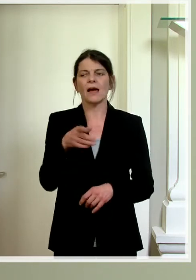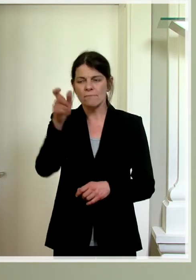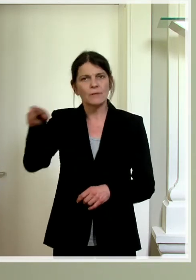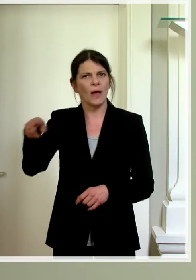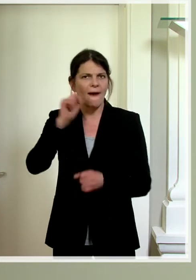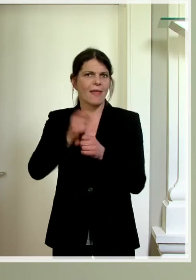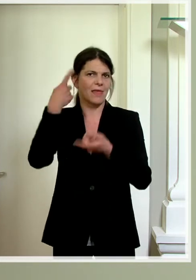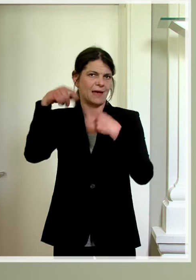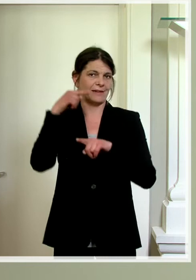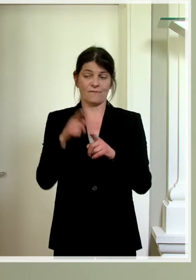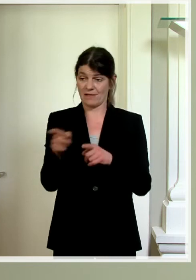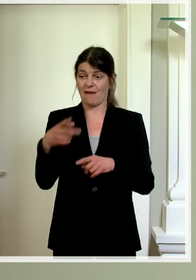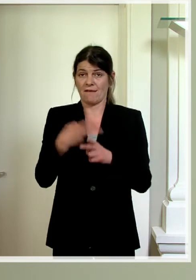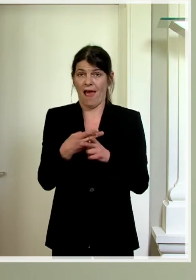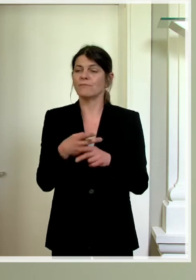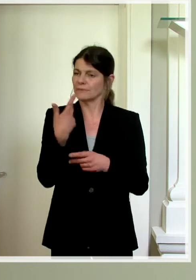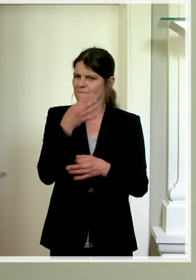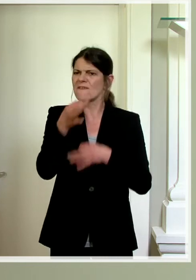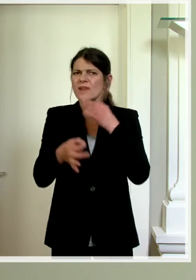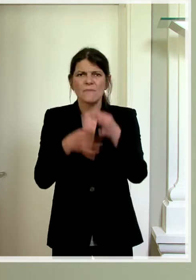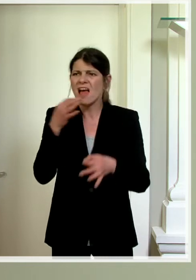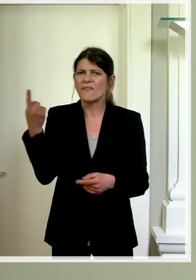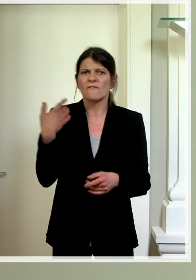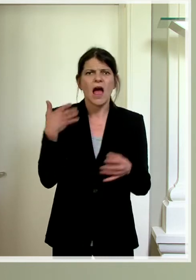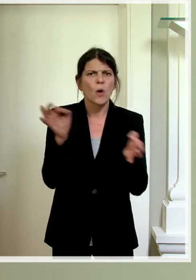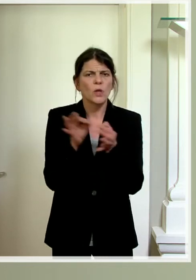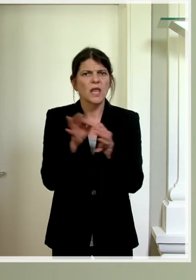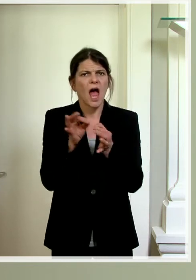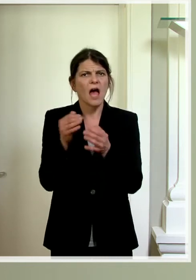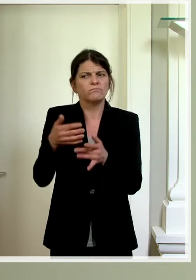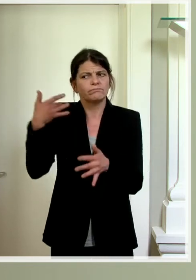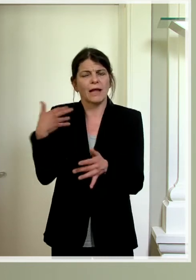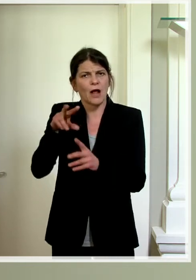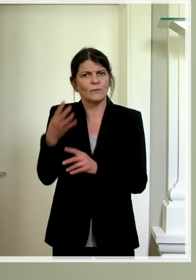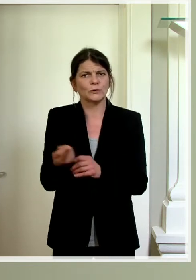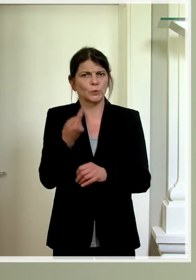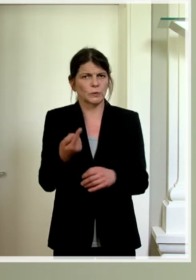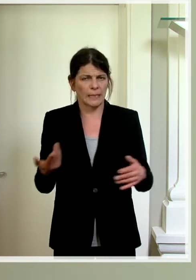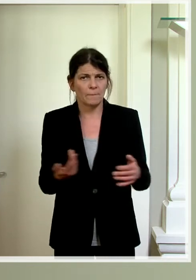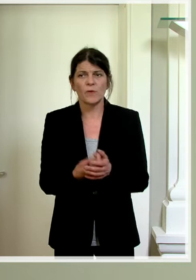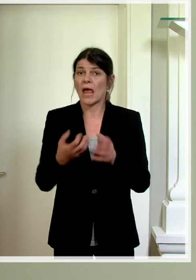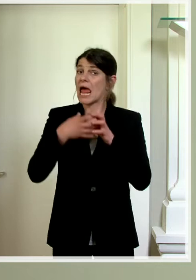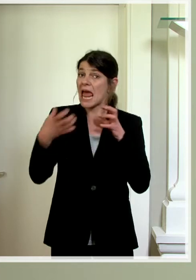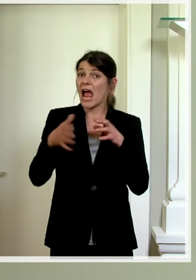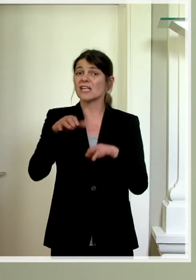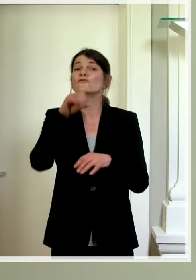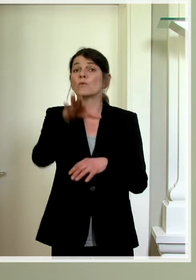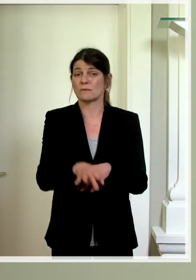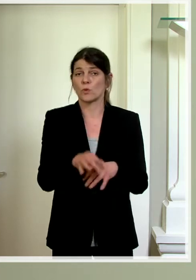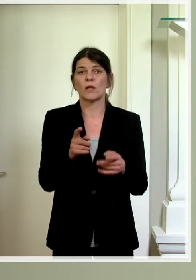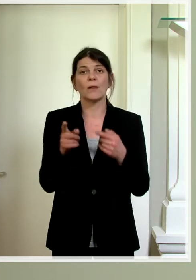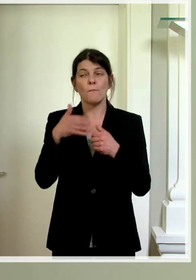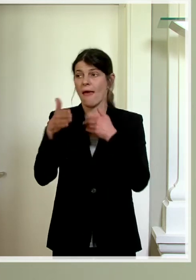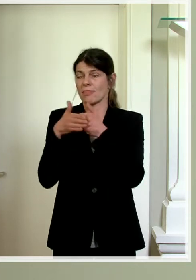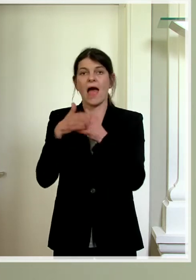die erkrankt sind. Und die werden dann befragt, mit wem waren sie denn zusammen, länger als eine Viertelstunde und